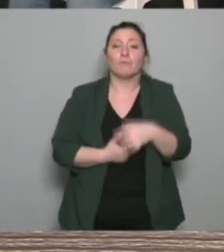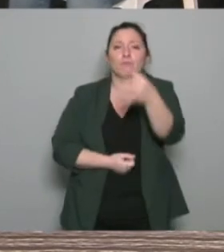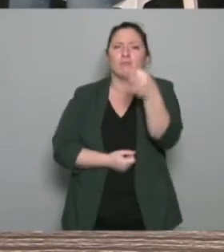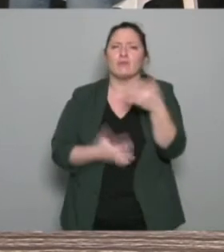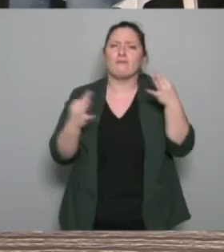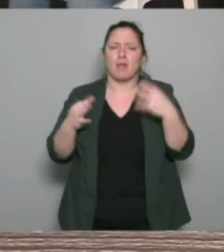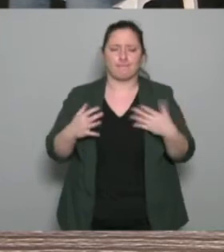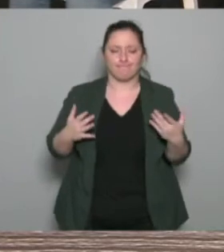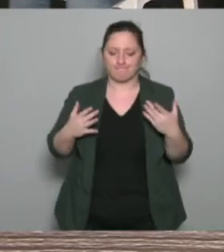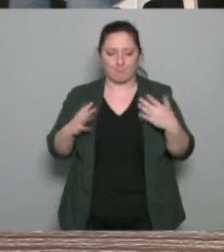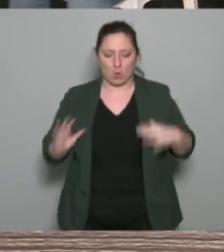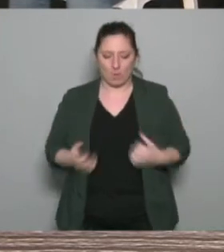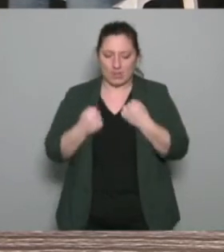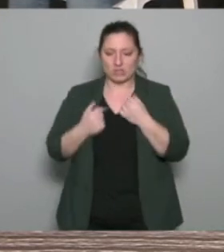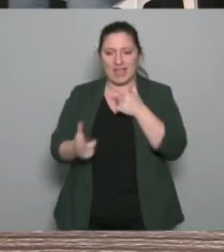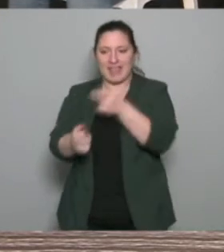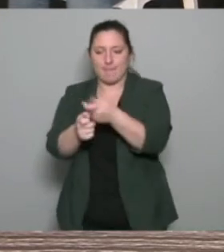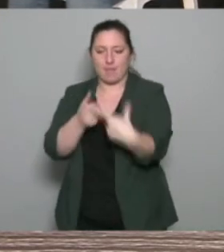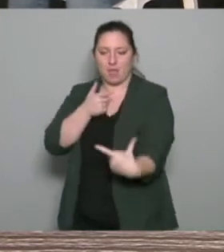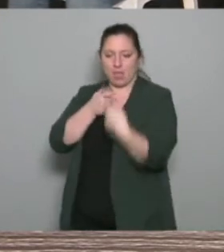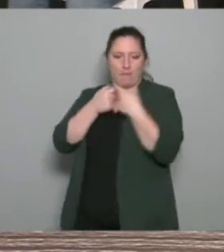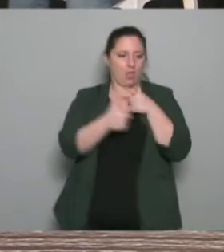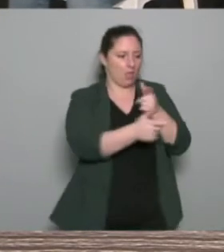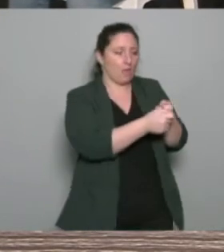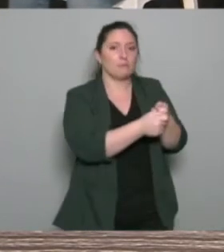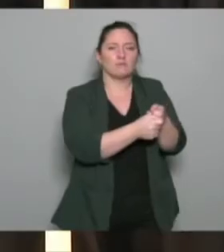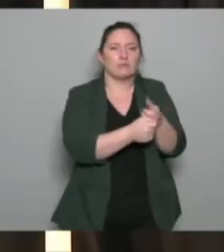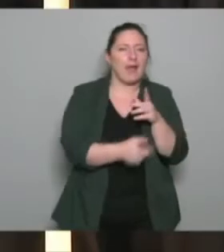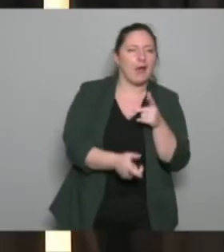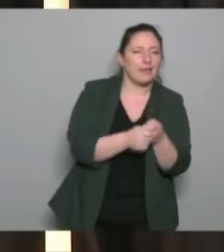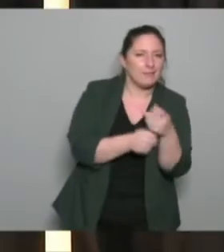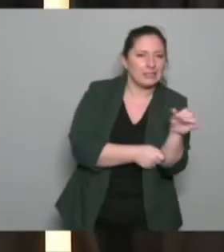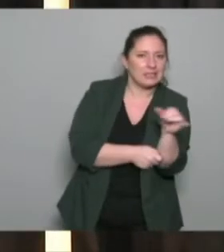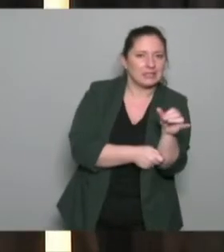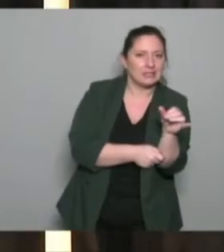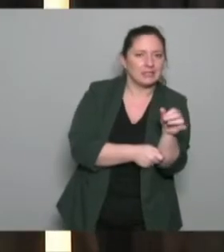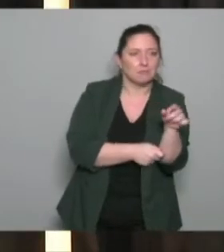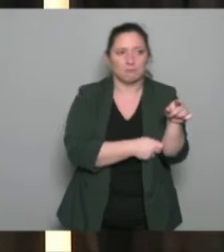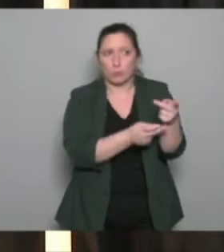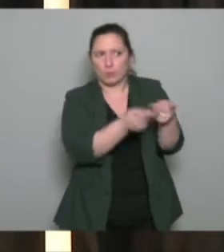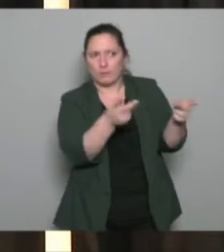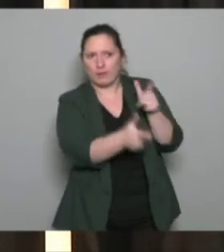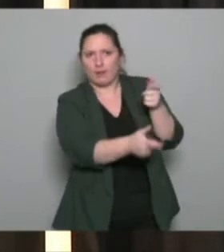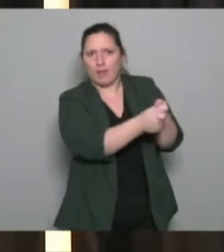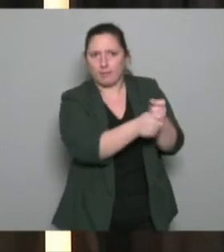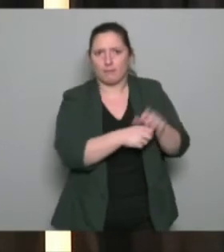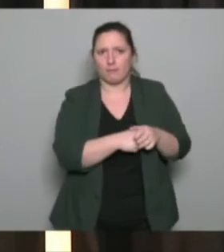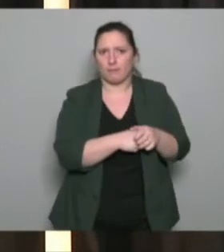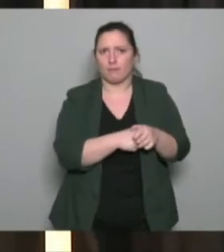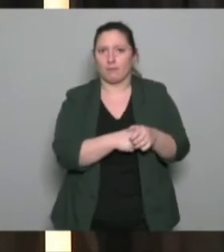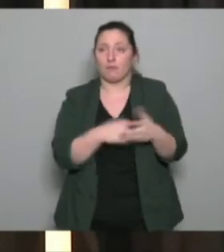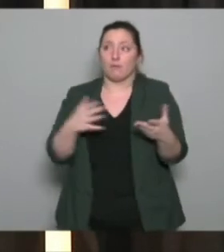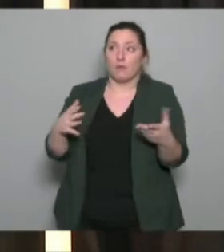'adaptabilité alors est-ce qu s'adaptent alors au public bien sûr est-ce qu'ils s'adaptent à ce qui est proposé par